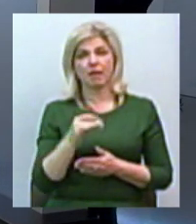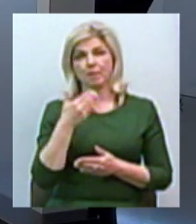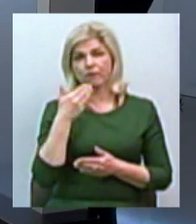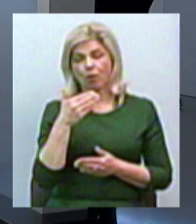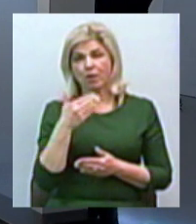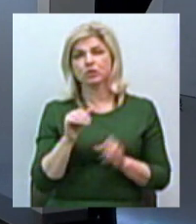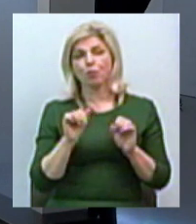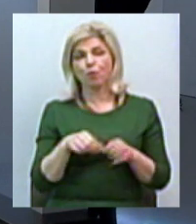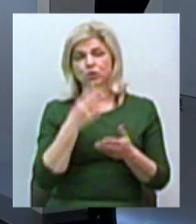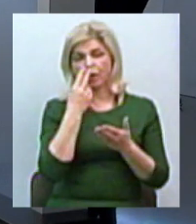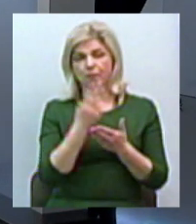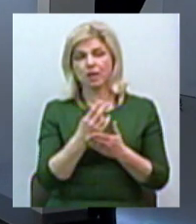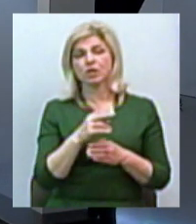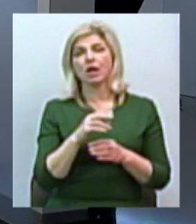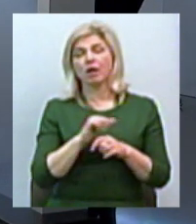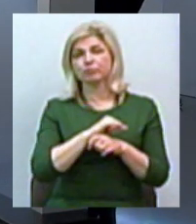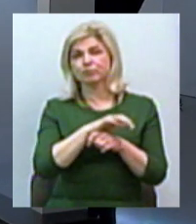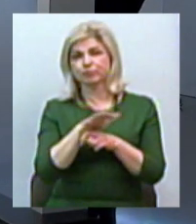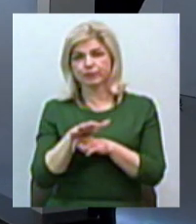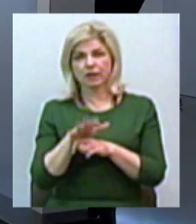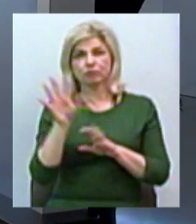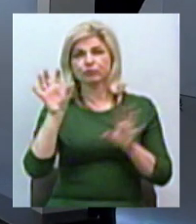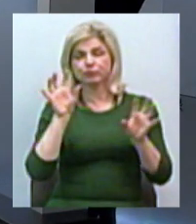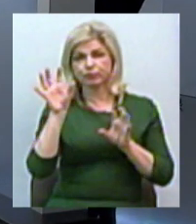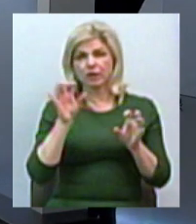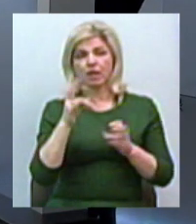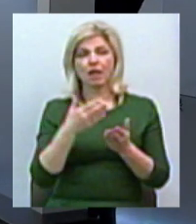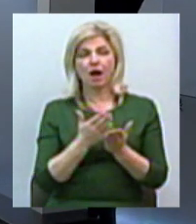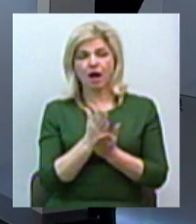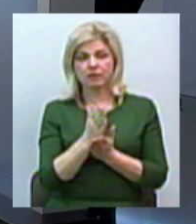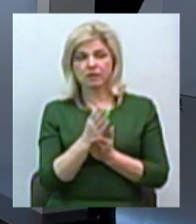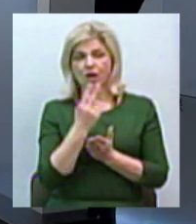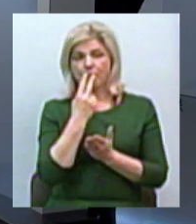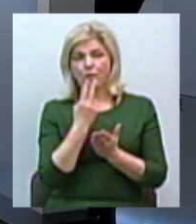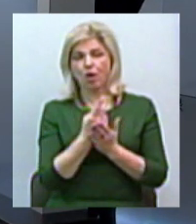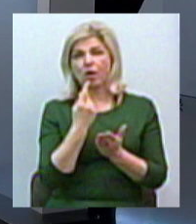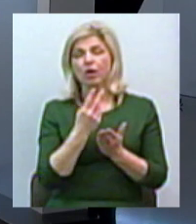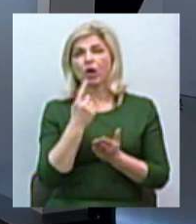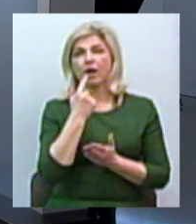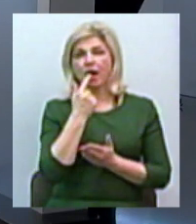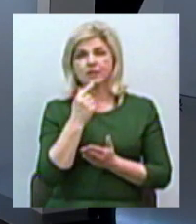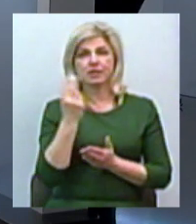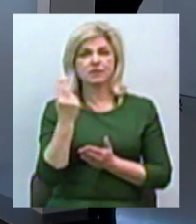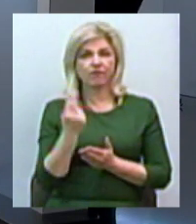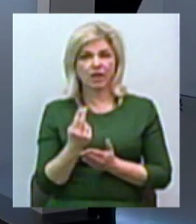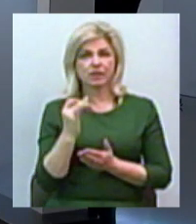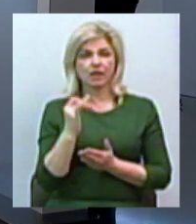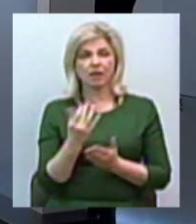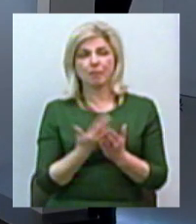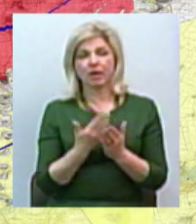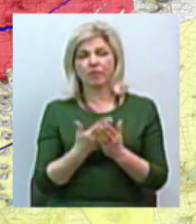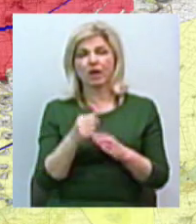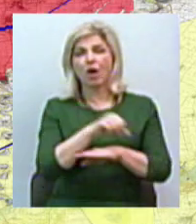Можемо бачити схему поширення сигналу. На карті вона позначена червоним кольором і приблизні контури